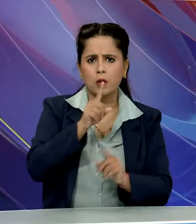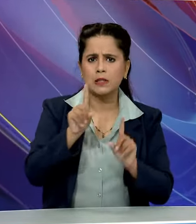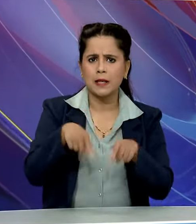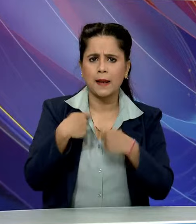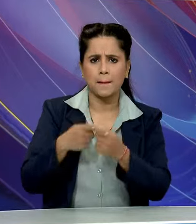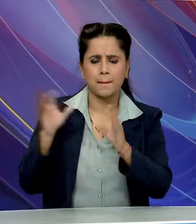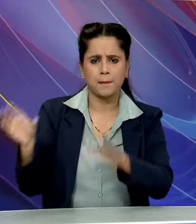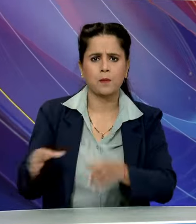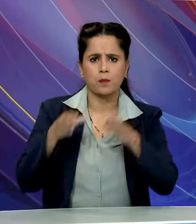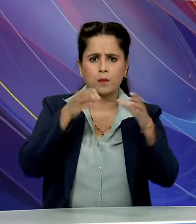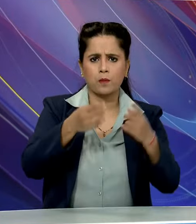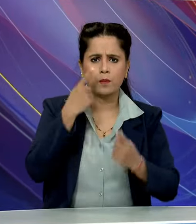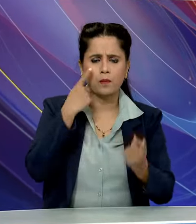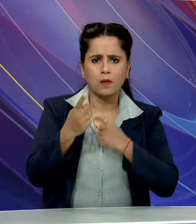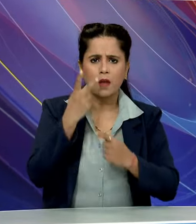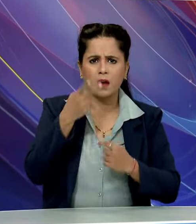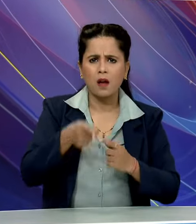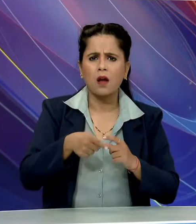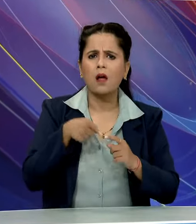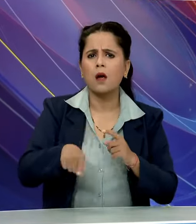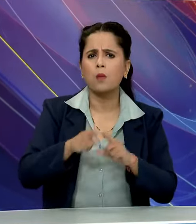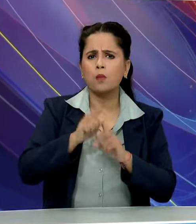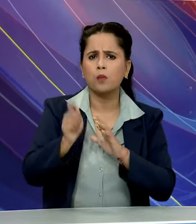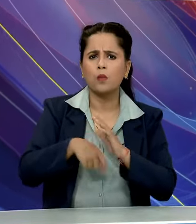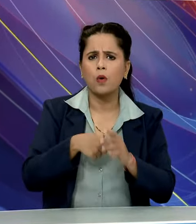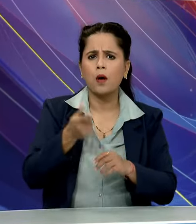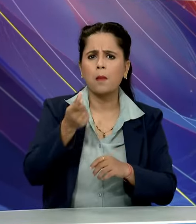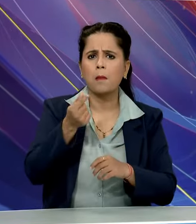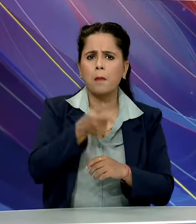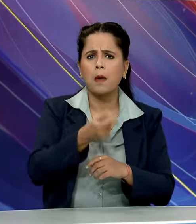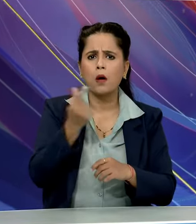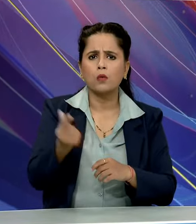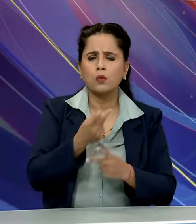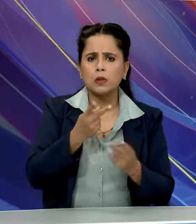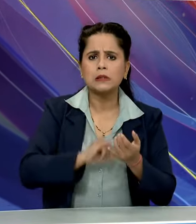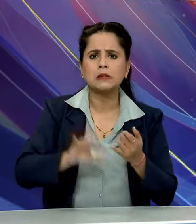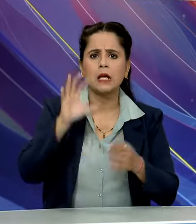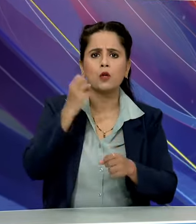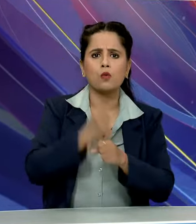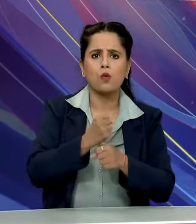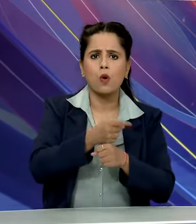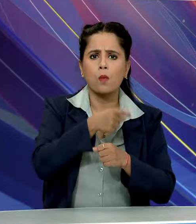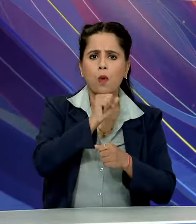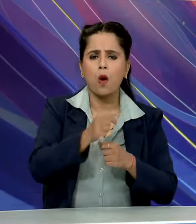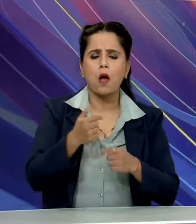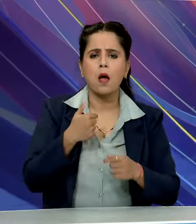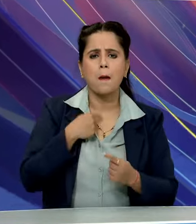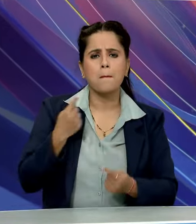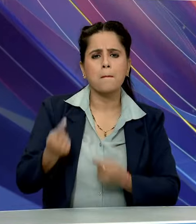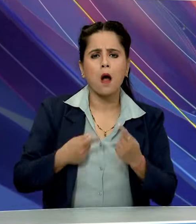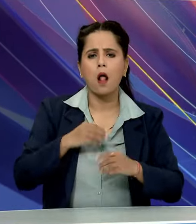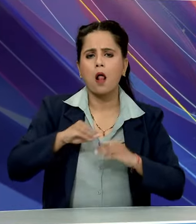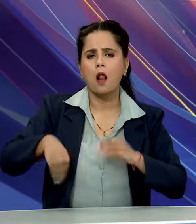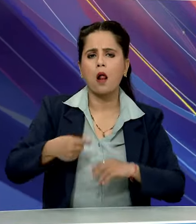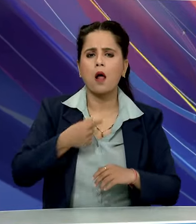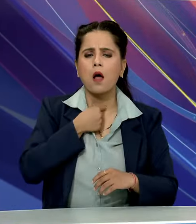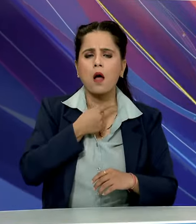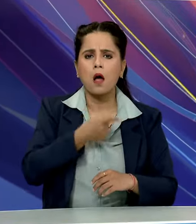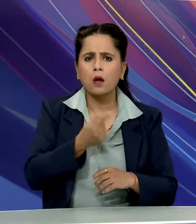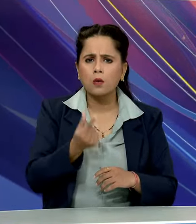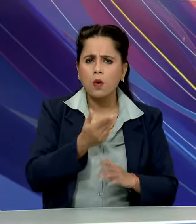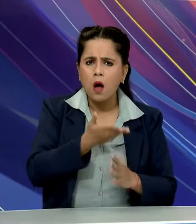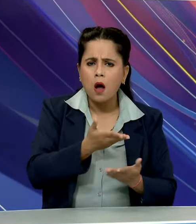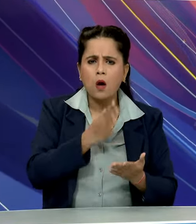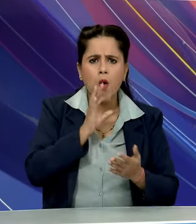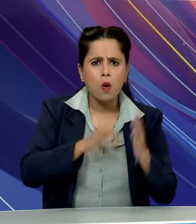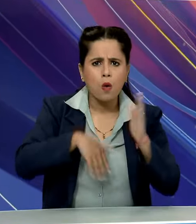गई टीम की जाच से पता चला कि इन योजनाओं की रुपियों का इस्तेमाल राज्य सरकार अपने राजनेतिक फाइदे के लिए कर